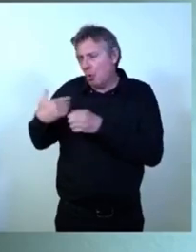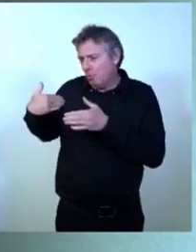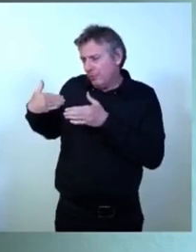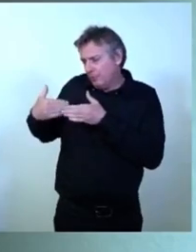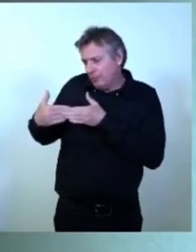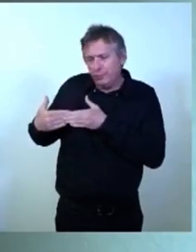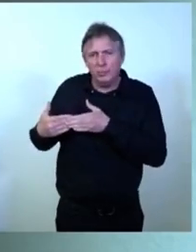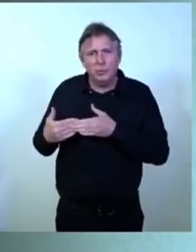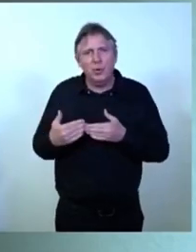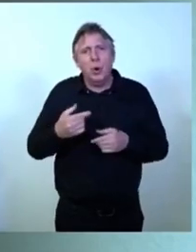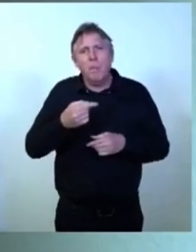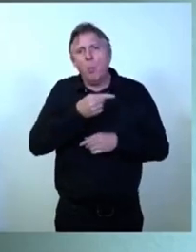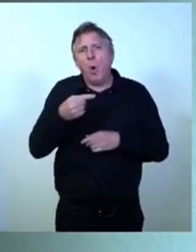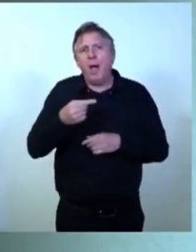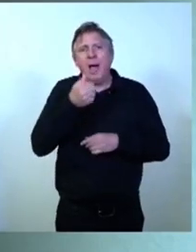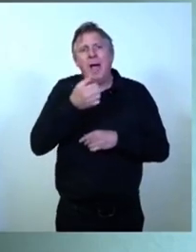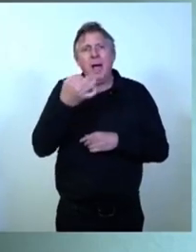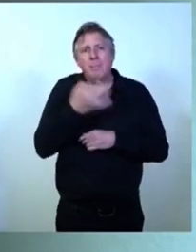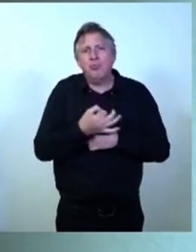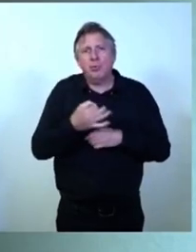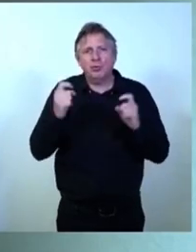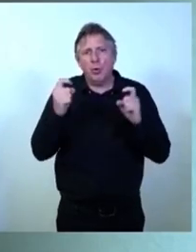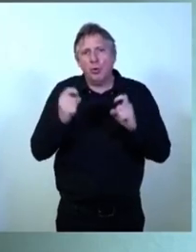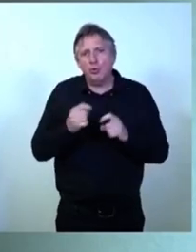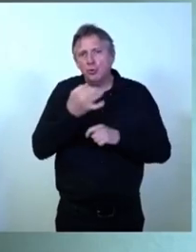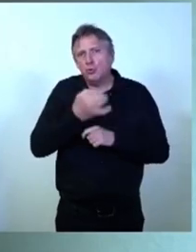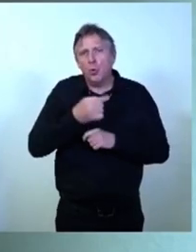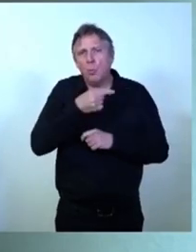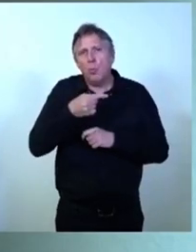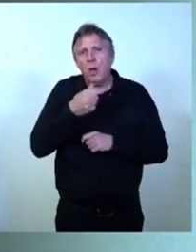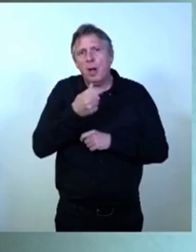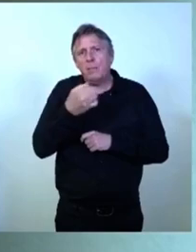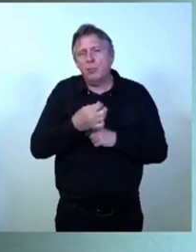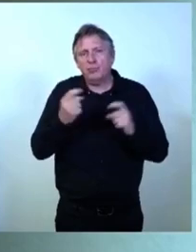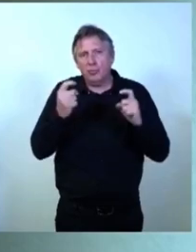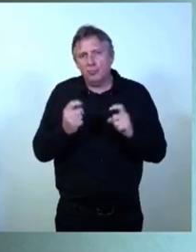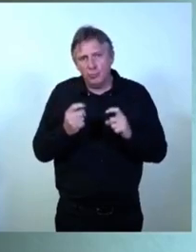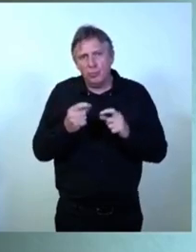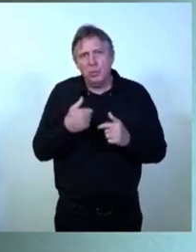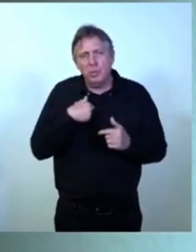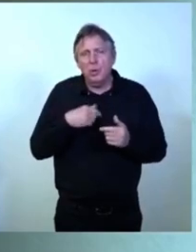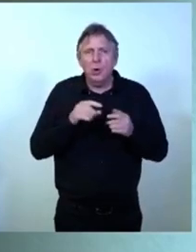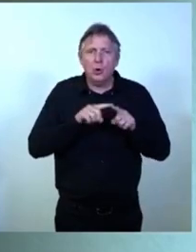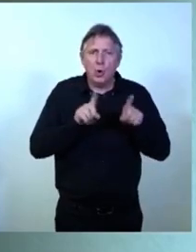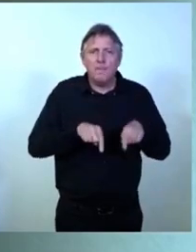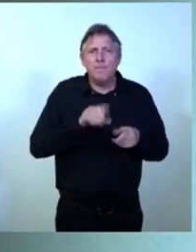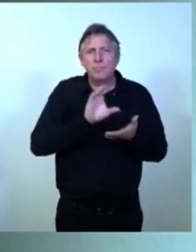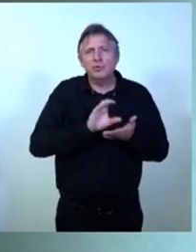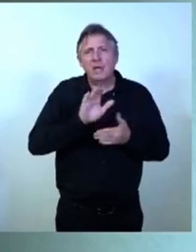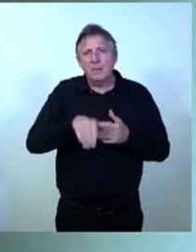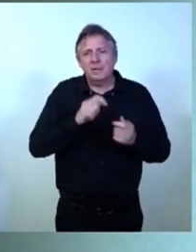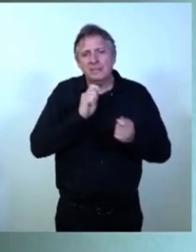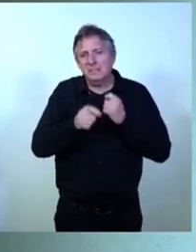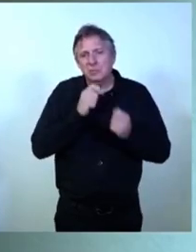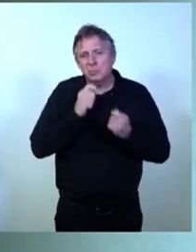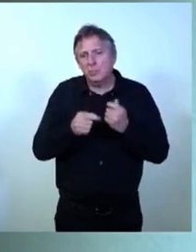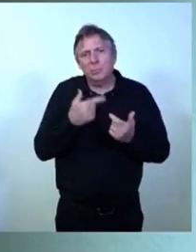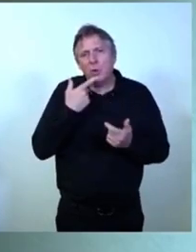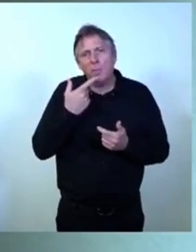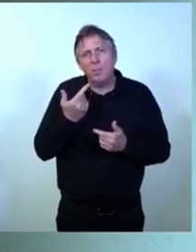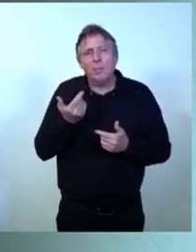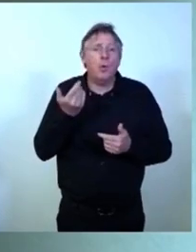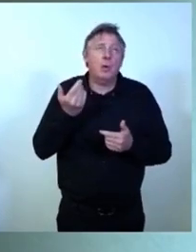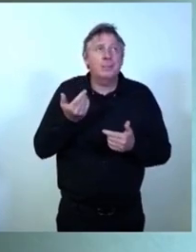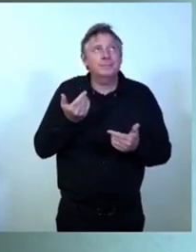1%. C'était tenable quand on voit la construction de votre budget qu'on abordera après.'était un geste qui aurait pu